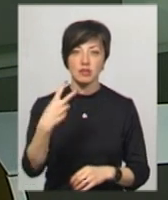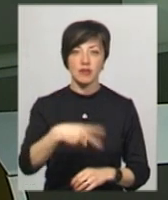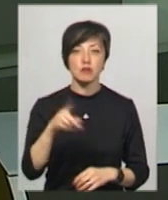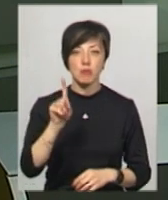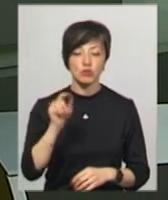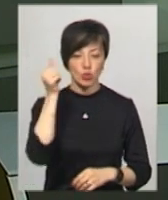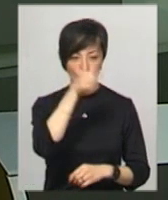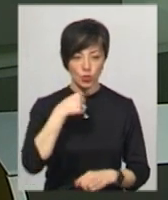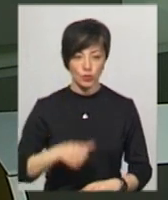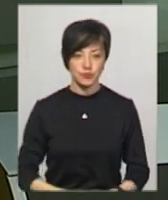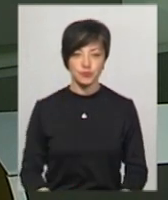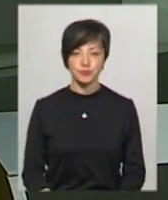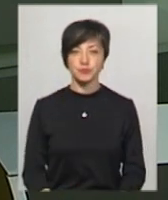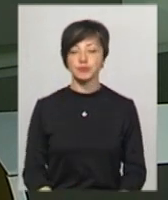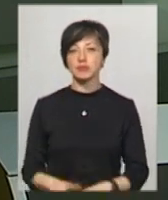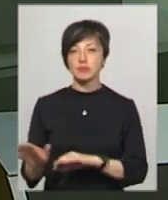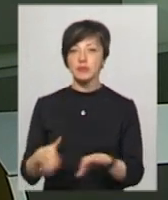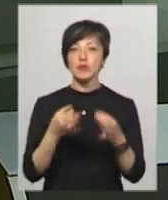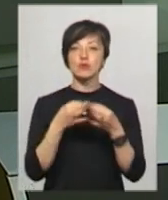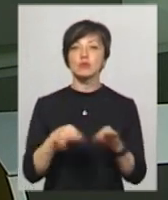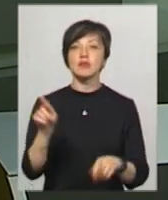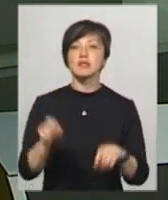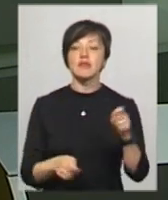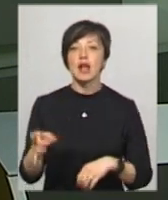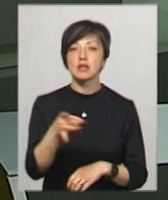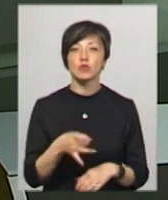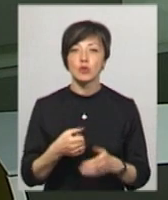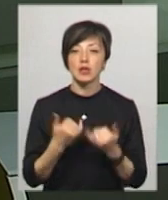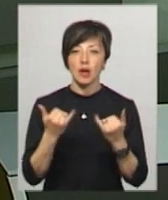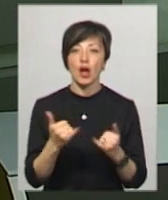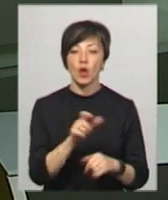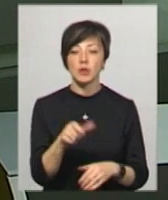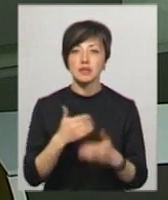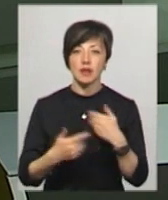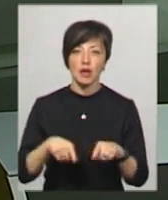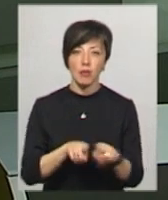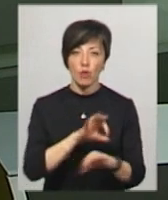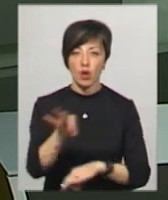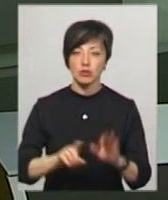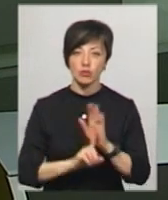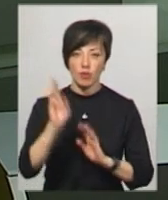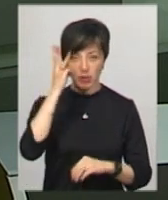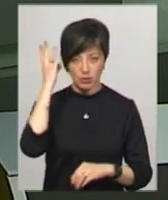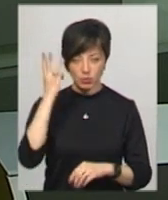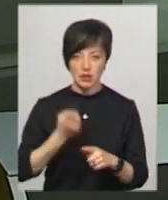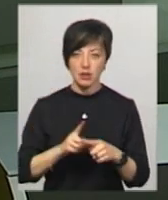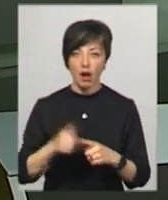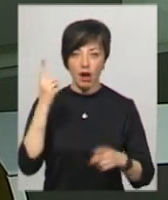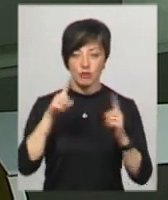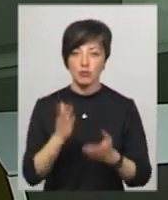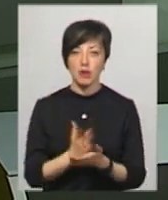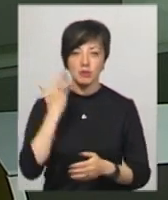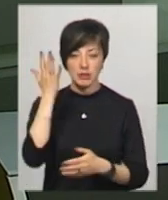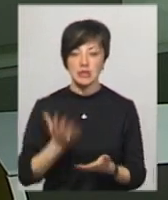року. Доступність фестивалю «Республіка» для людей з інвалідністю. Такий проект стартував у Хмельницькому. Його автори